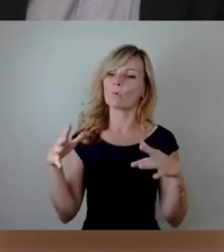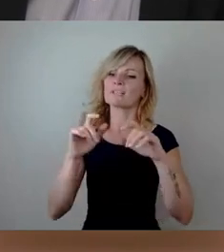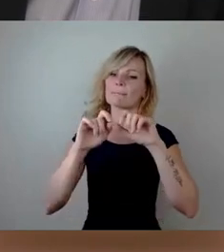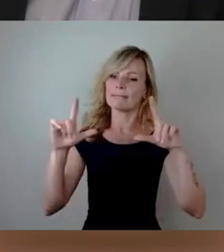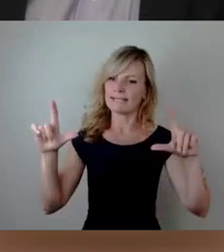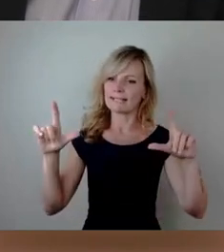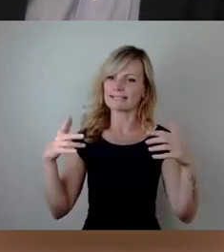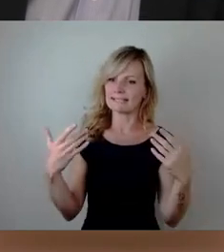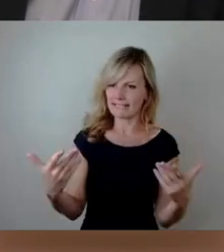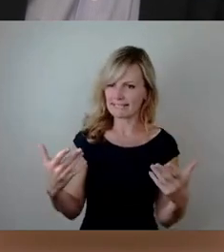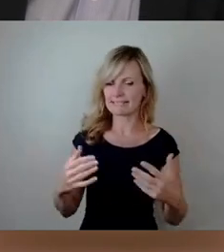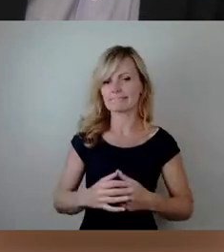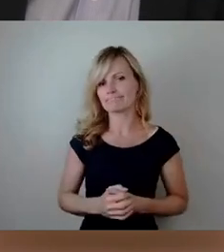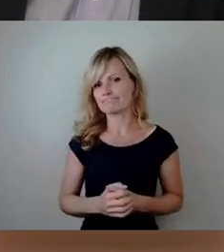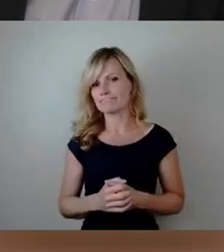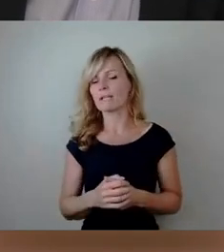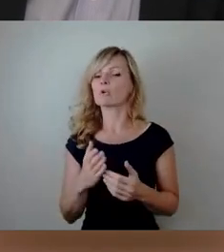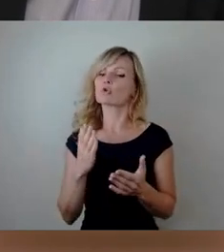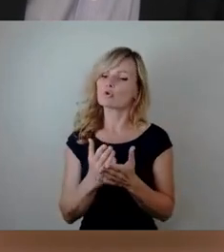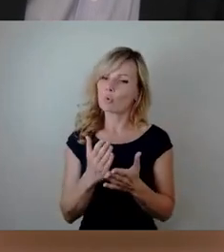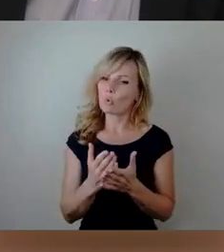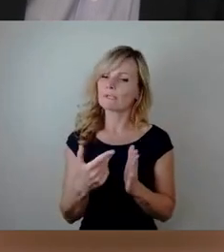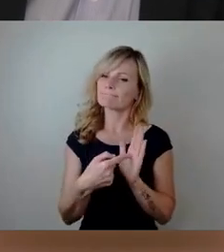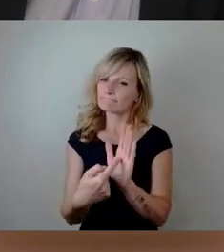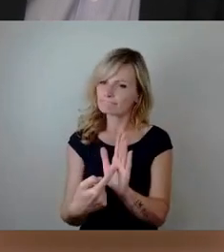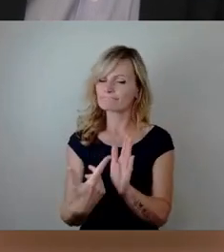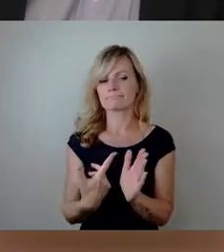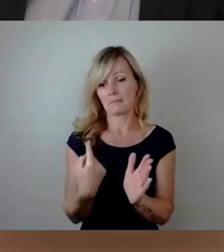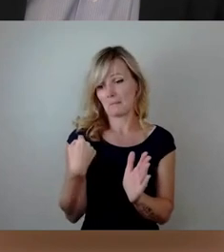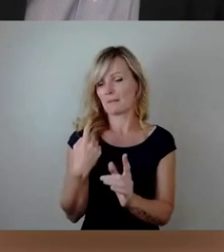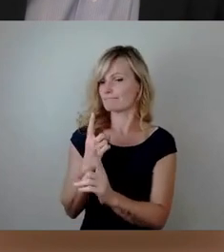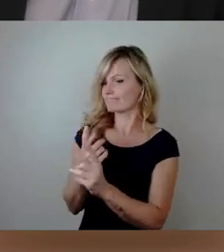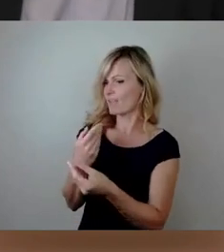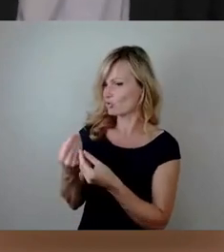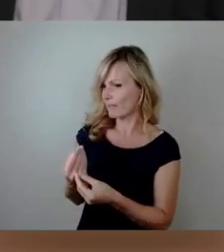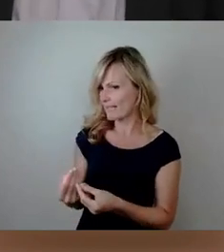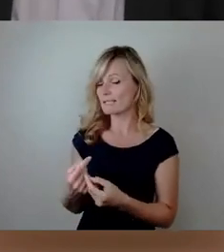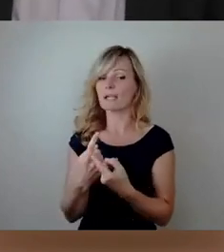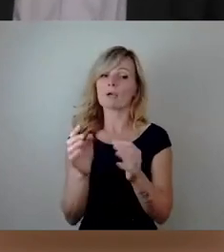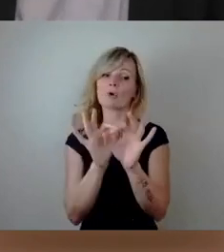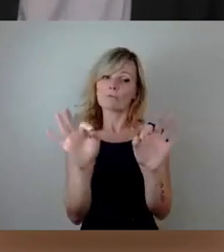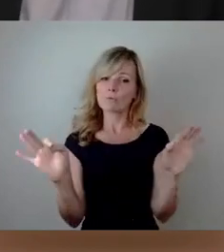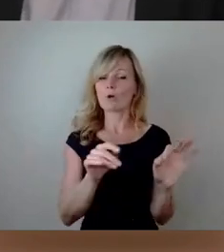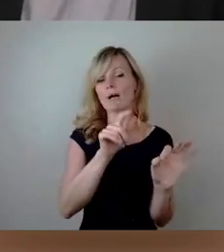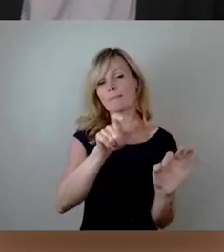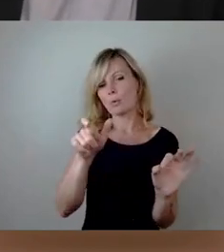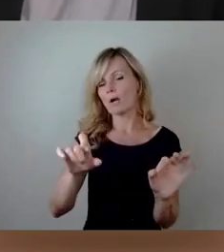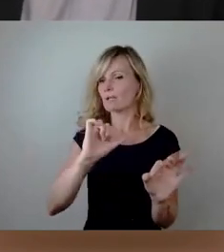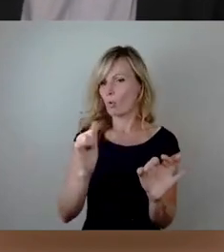und das habe ich Ihnen ja auch in dem Gespräch gemacht und will ich auch den Bürger gerne nochmal dokumentieren.